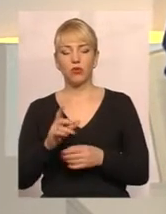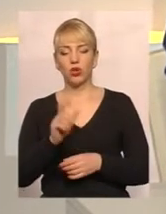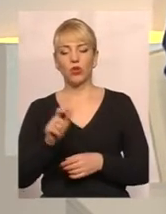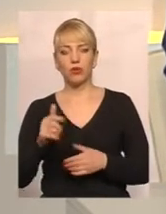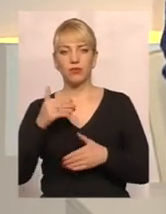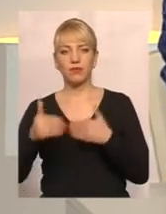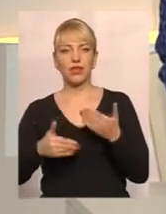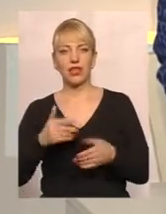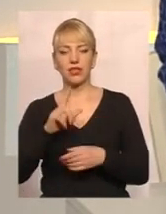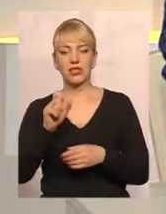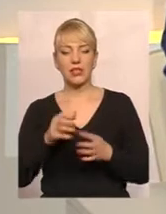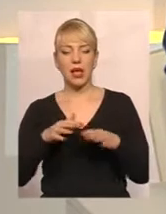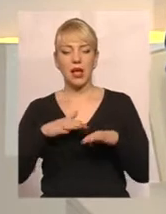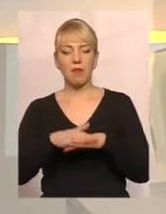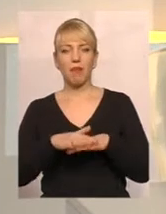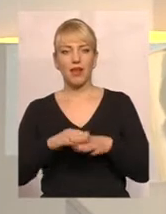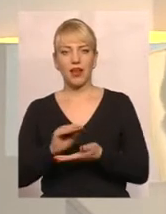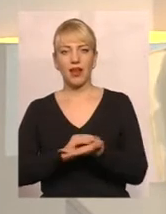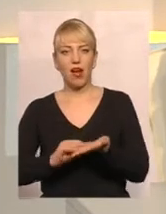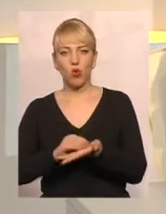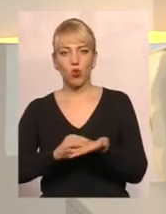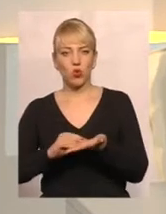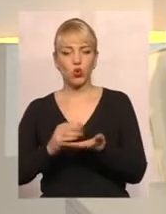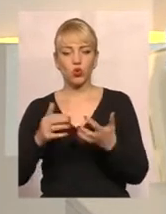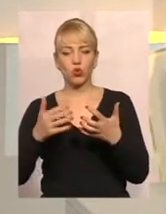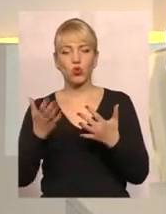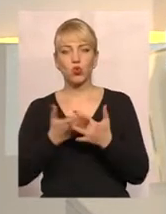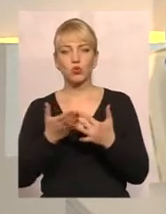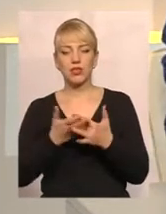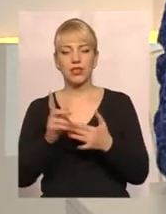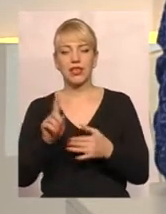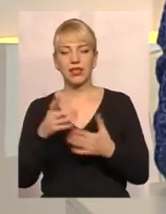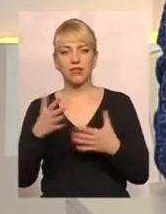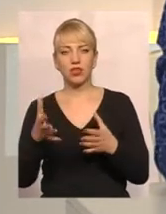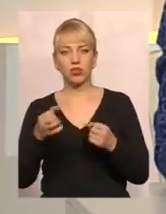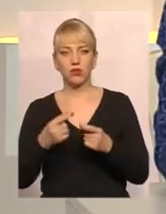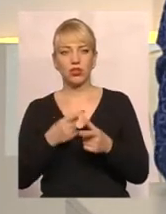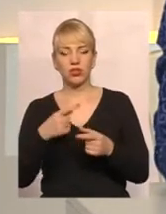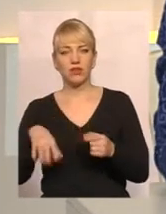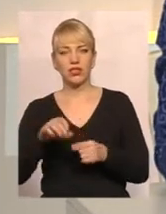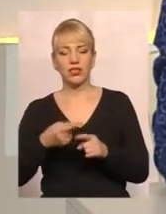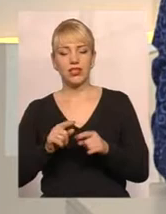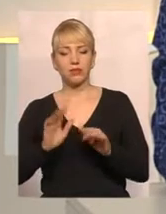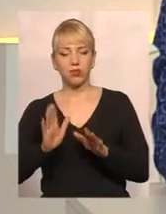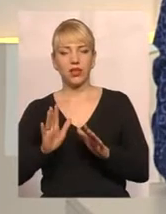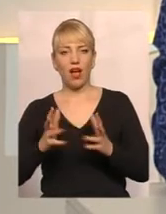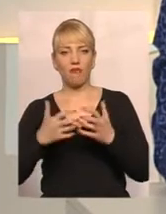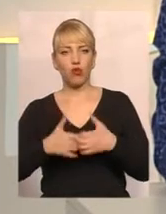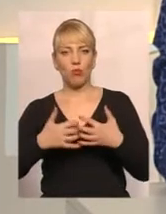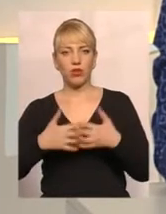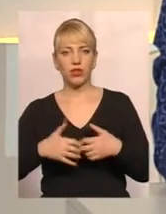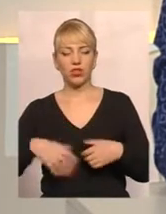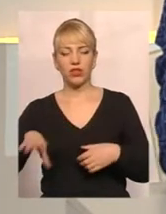звертатися за перерахунком субсидій, які вже отримали, чи ці всі процеси відбуватимуться автоматично?